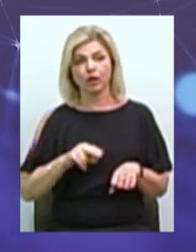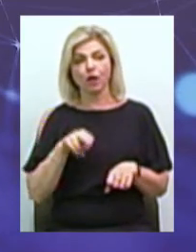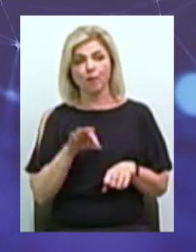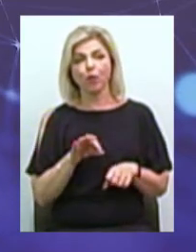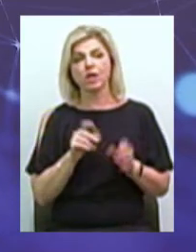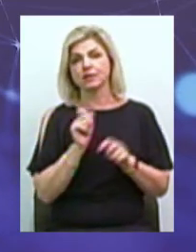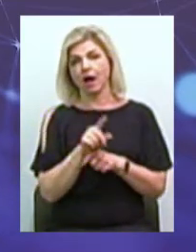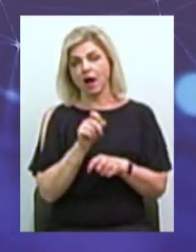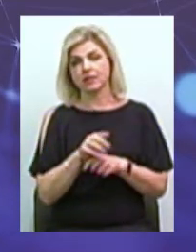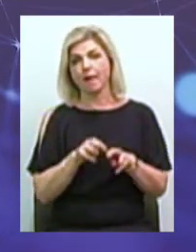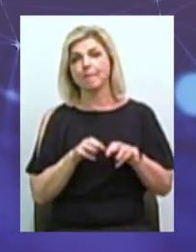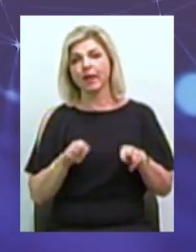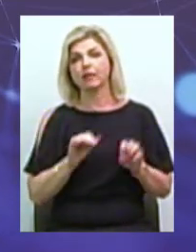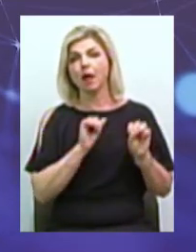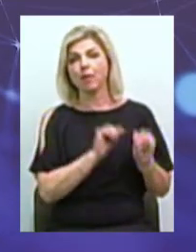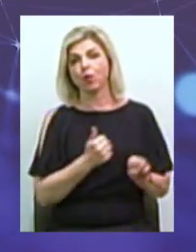заказам Мінооборони